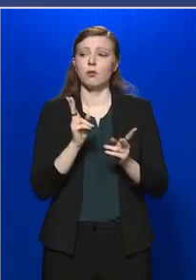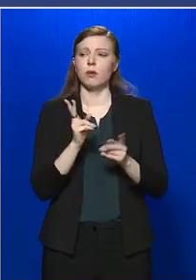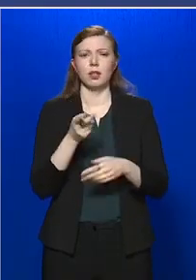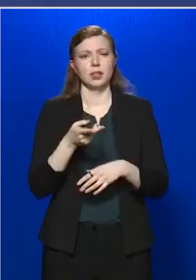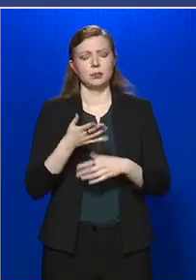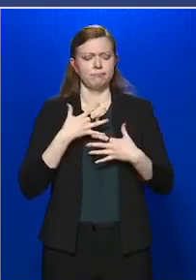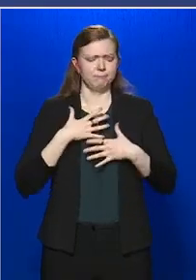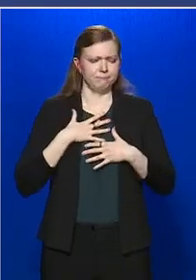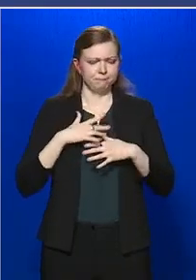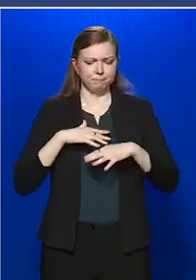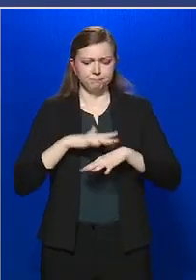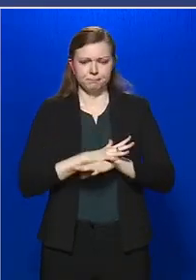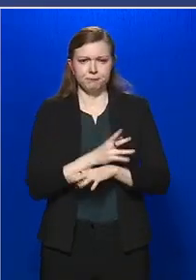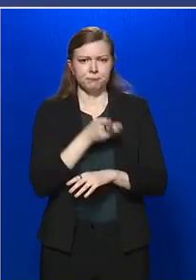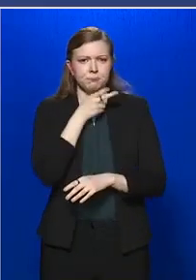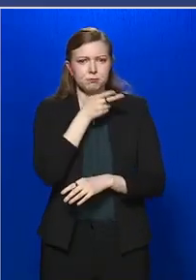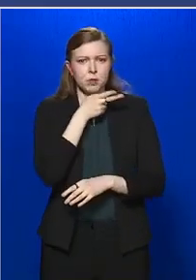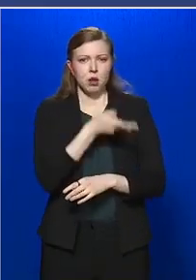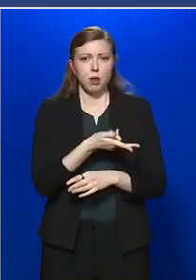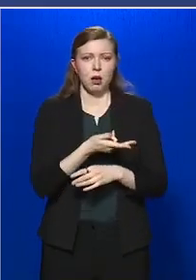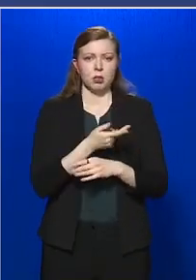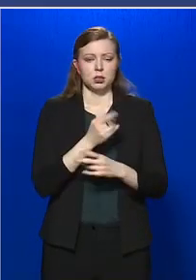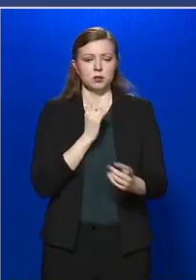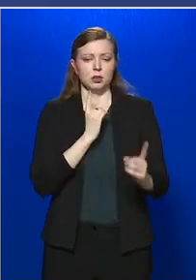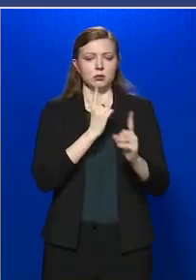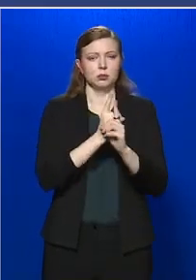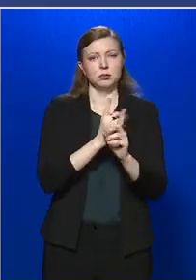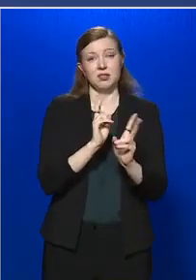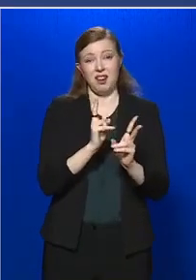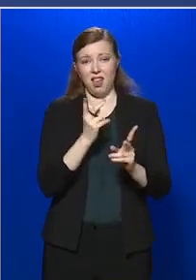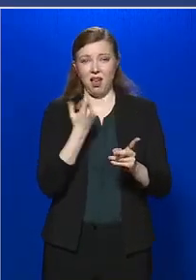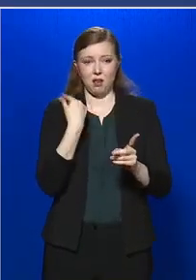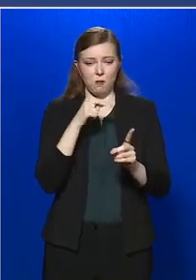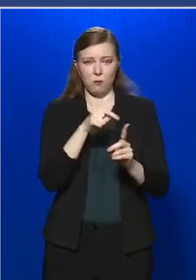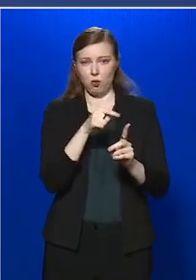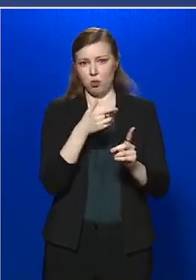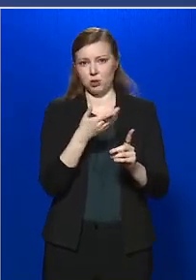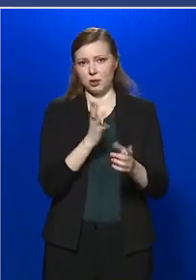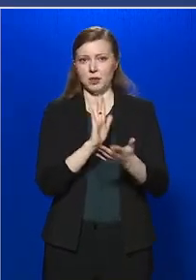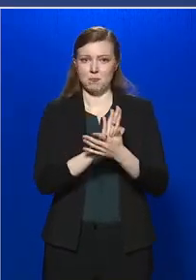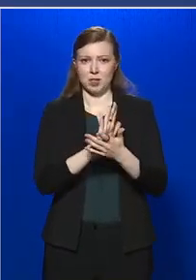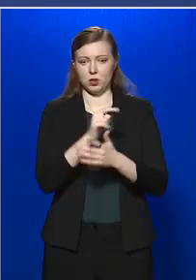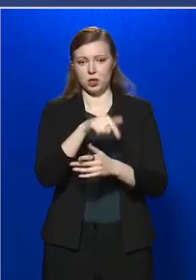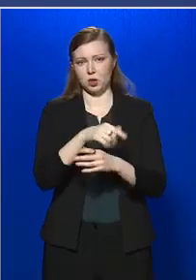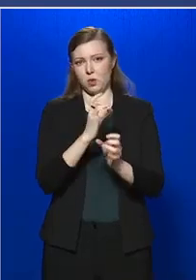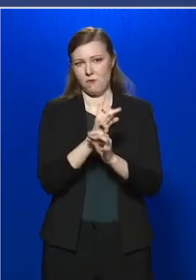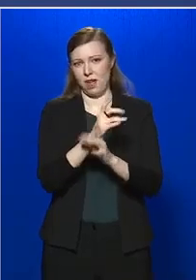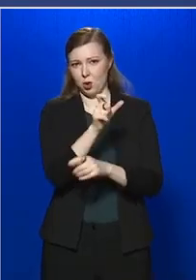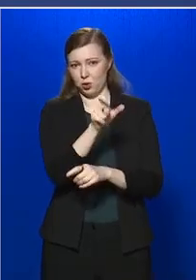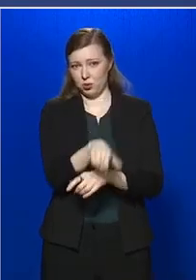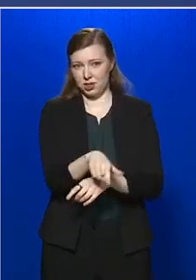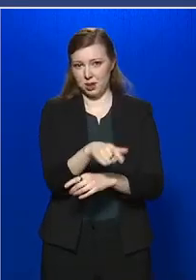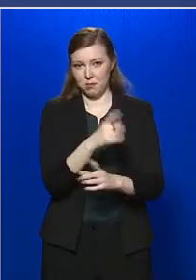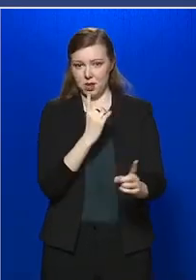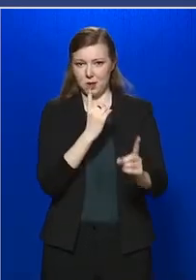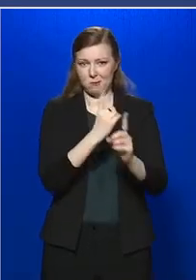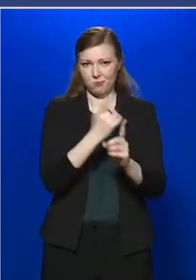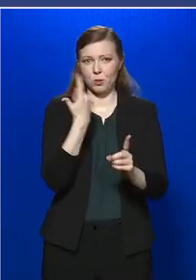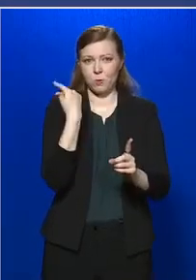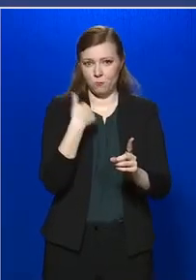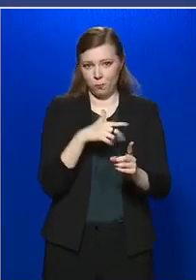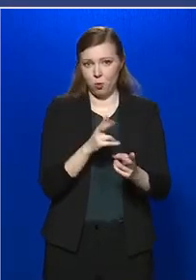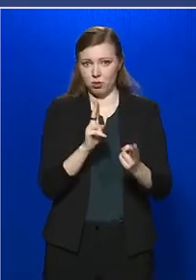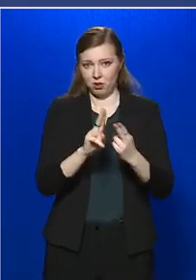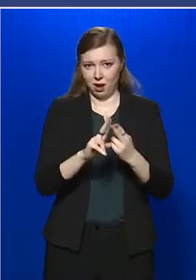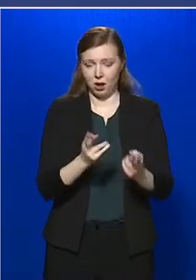van, vagy érintkezésbe kerülhetett bizonyítottan fertőzött új koronavírusos